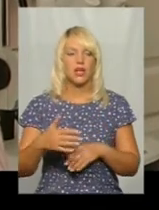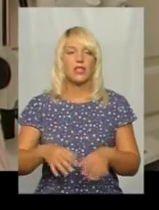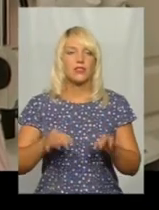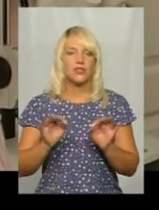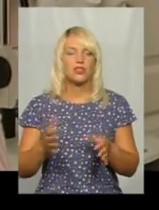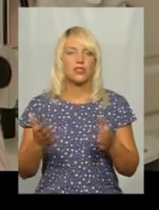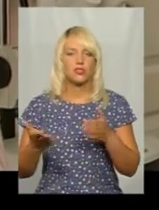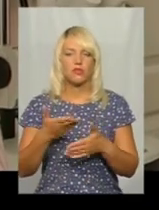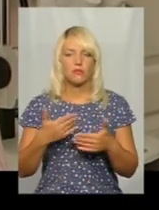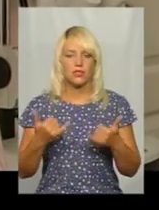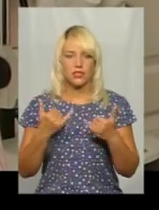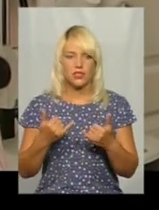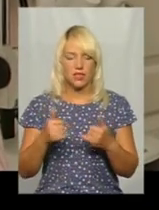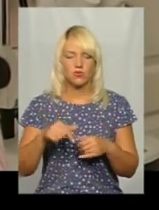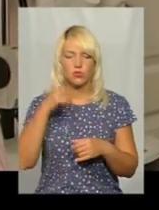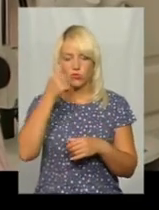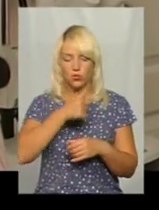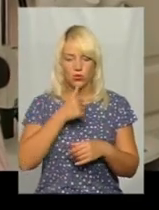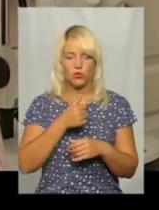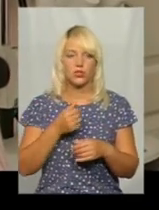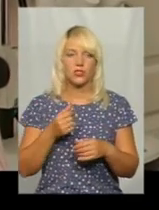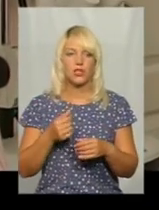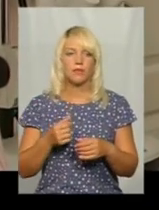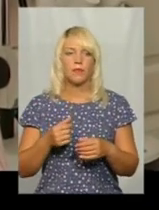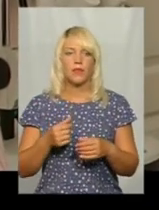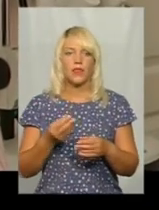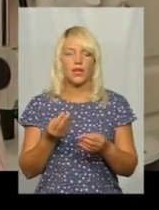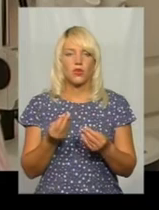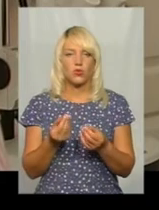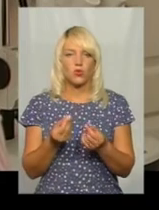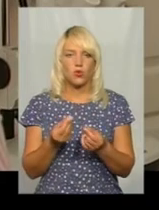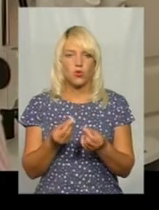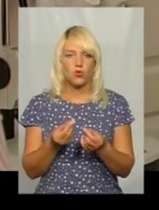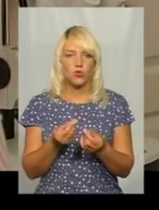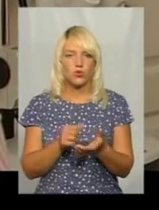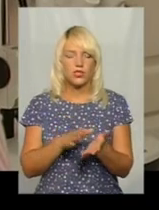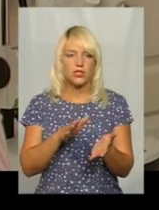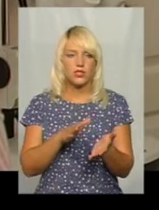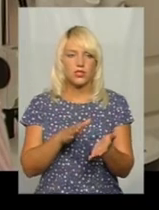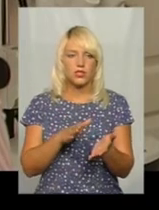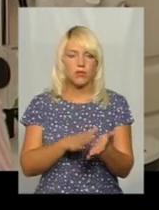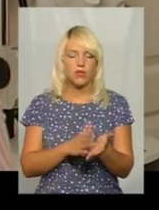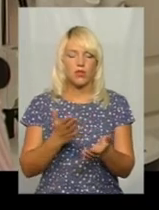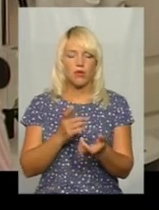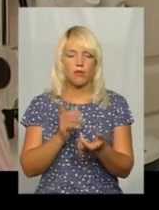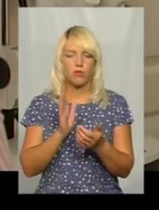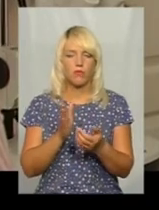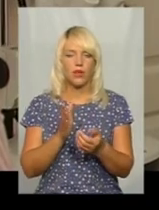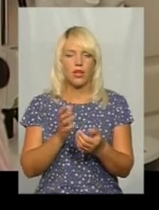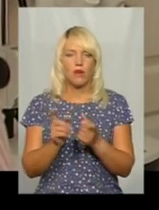якщо ми закладемо зараз, цьому році, наприклад, суму, яку ми плануємо поборотися все-таки з